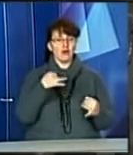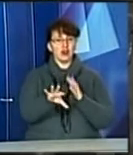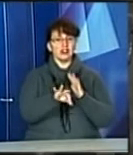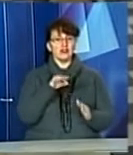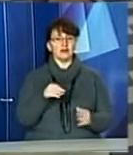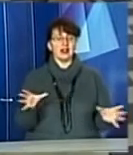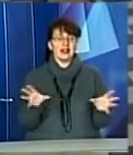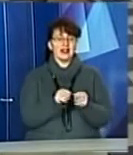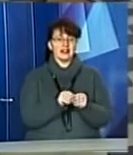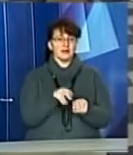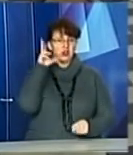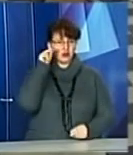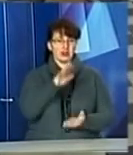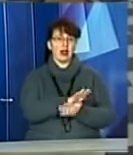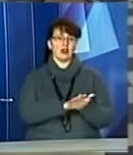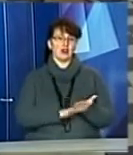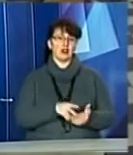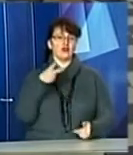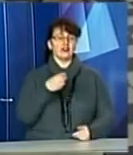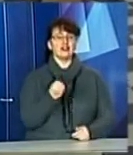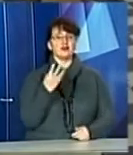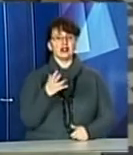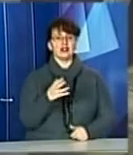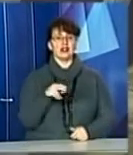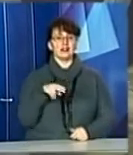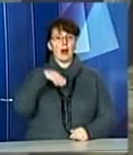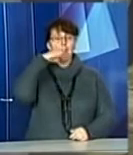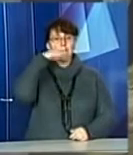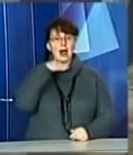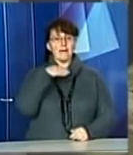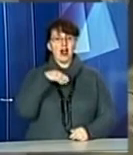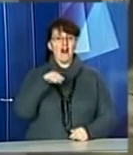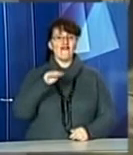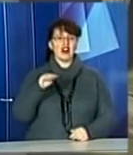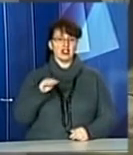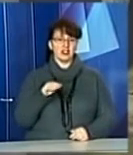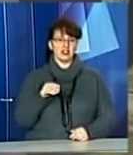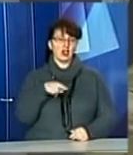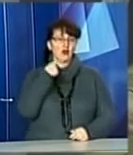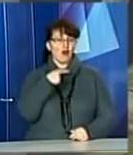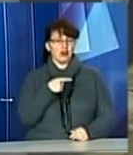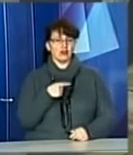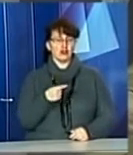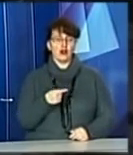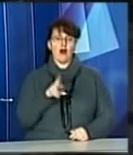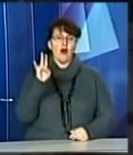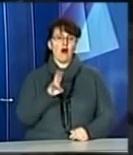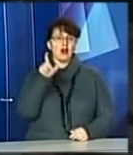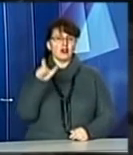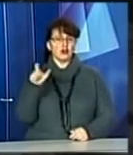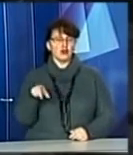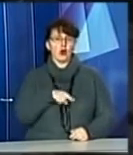святкування Великодня тривають. У 2015-му папа Франциск заявив, що християни повинні прийти до однієї дати